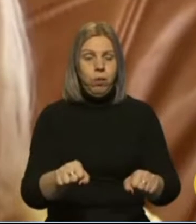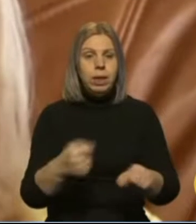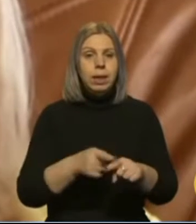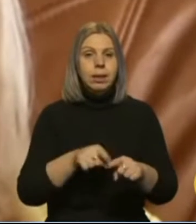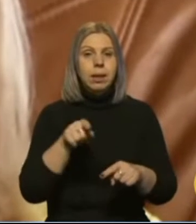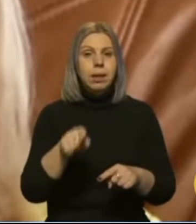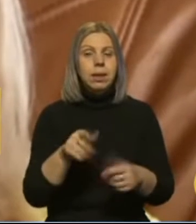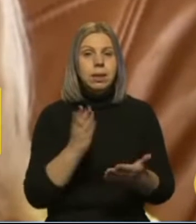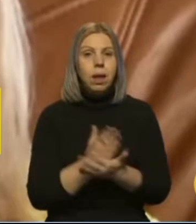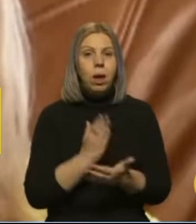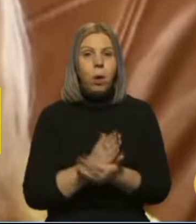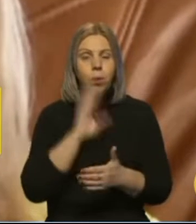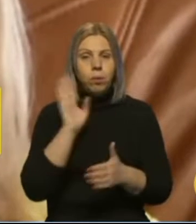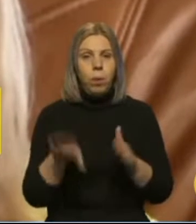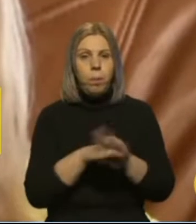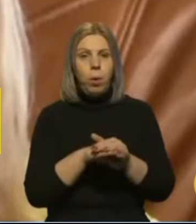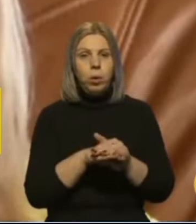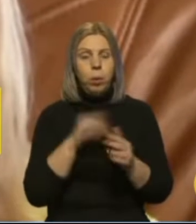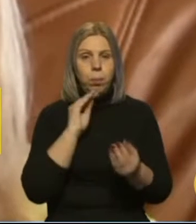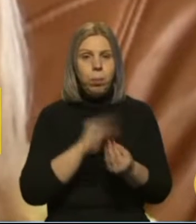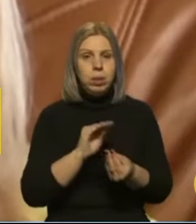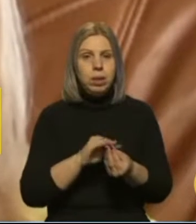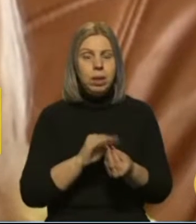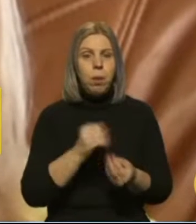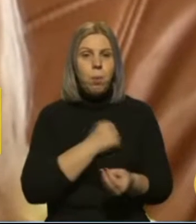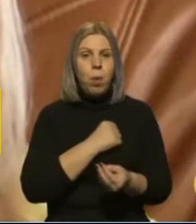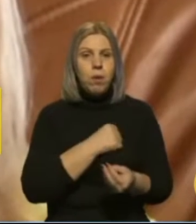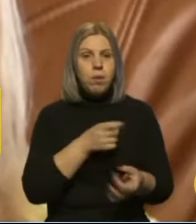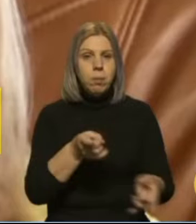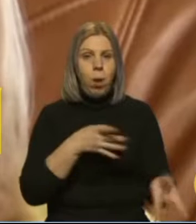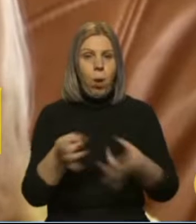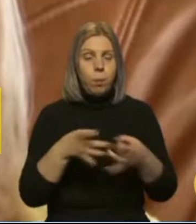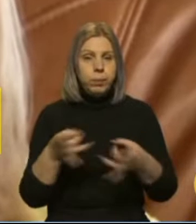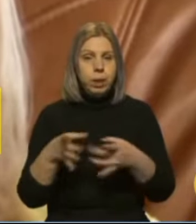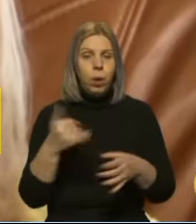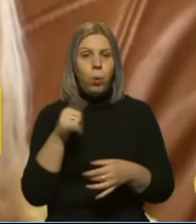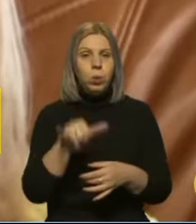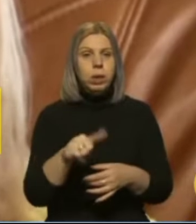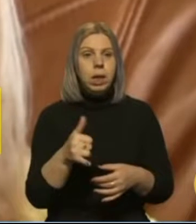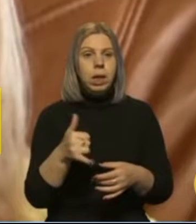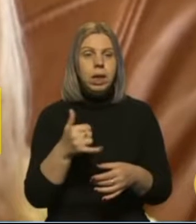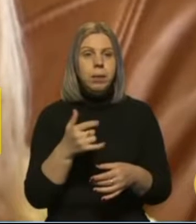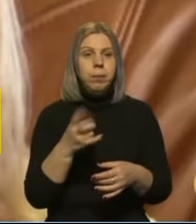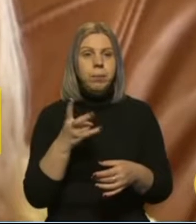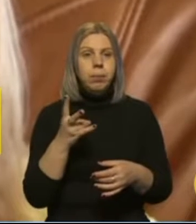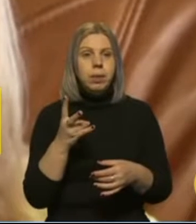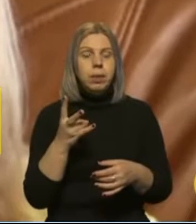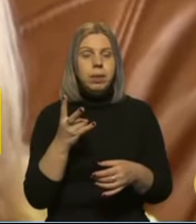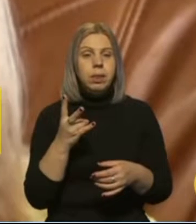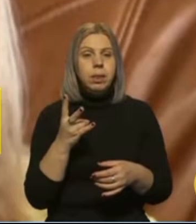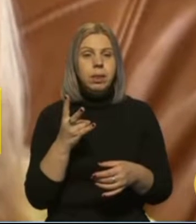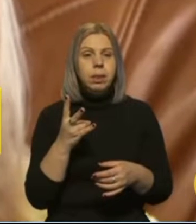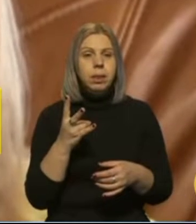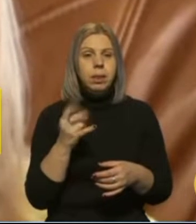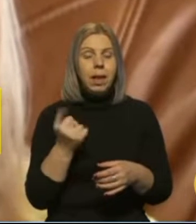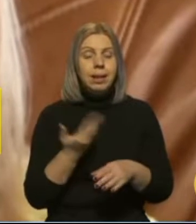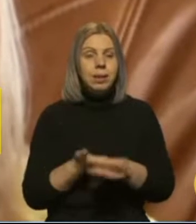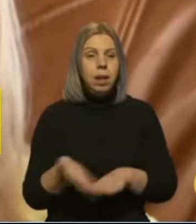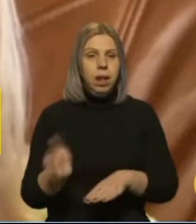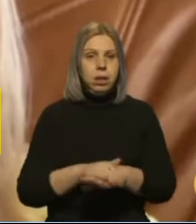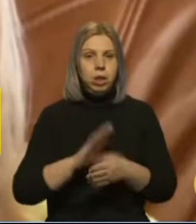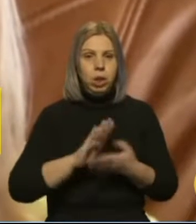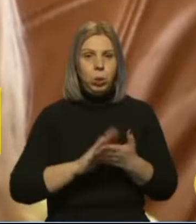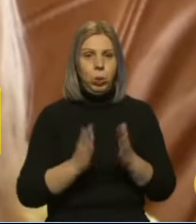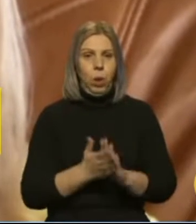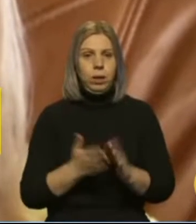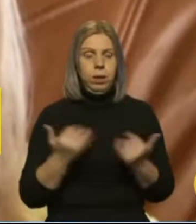Це ті, які знаходяться під постійними бойовими обстрілами. У них найскладніша